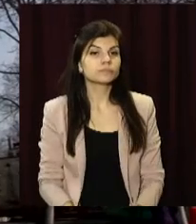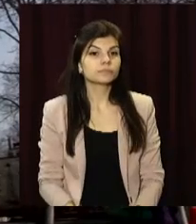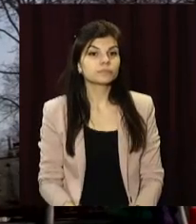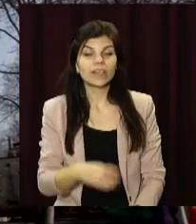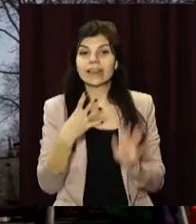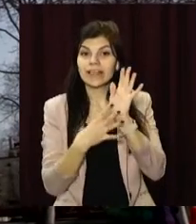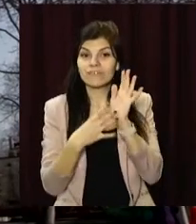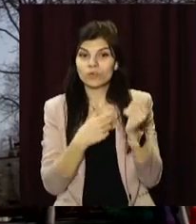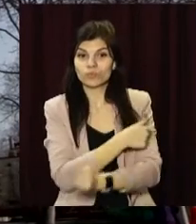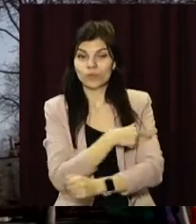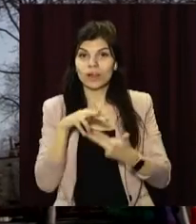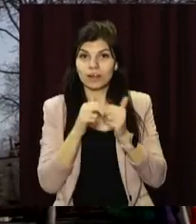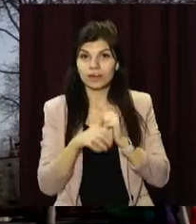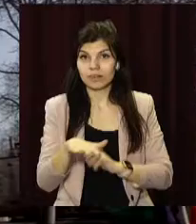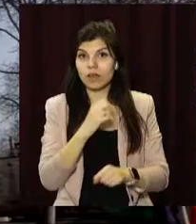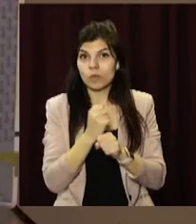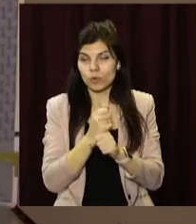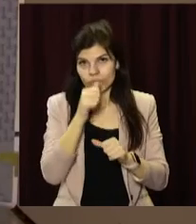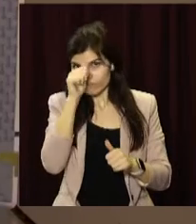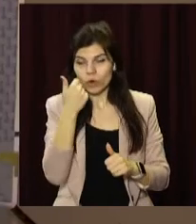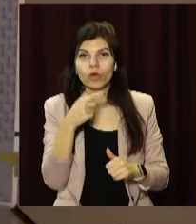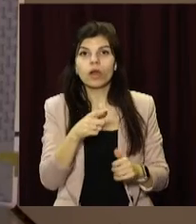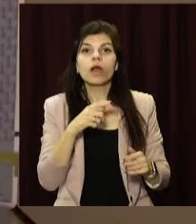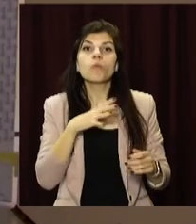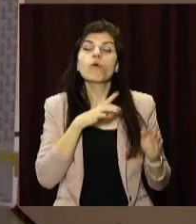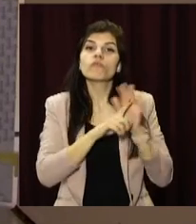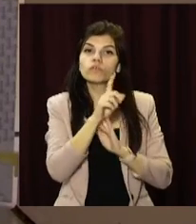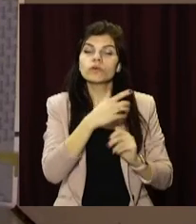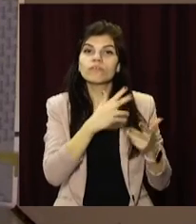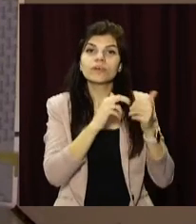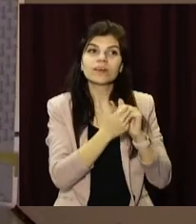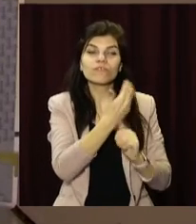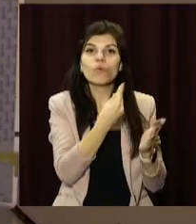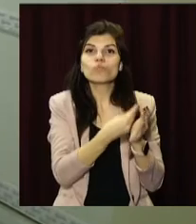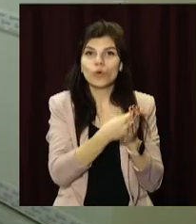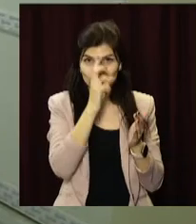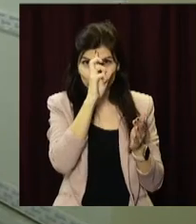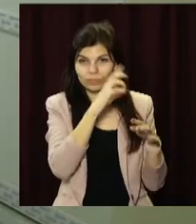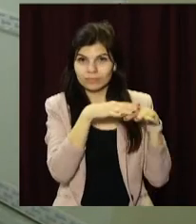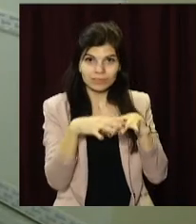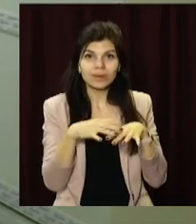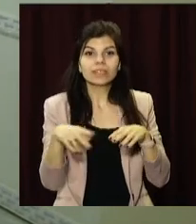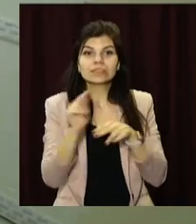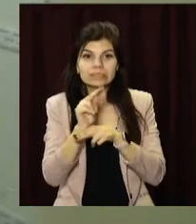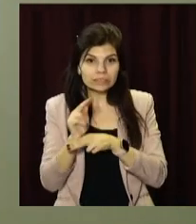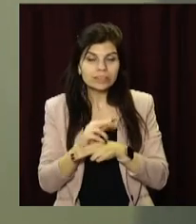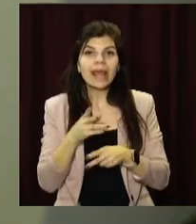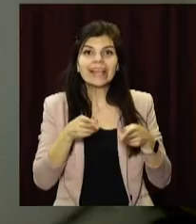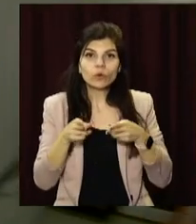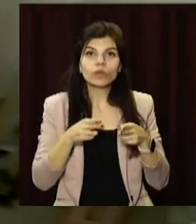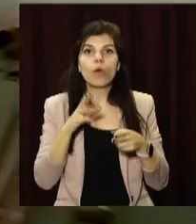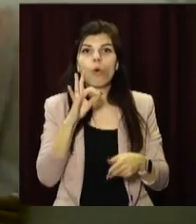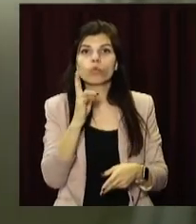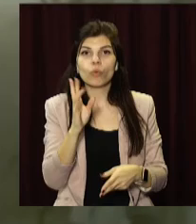У 9 лікарні Кам'янського роботи в розпалі. Спершу коштом міста тут відрагментували 4 із 7 поверхів. Зокрема, оновили відділення